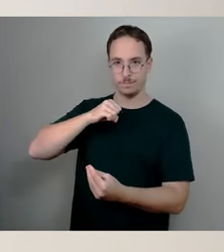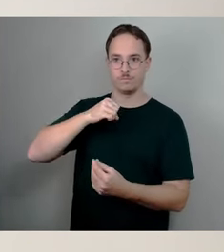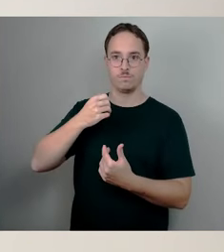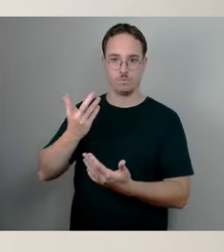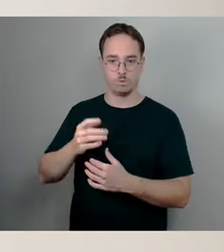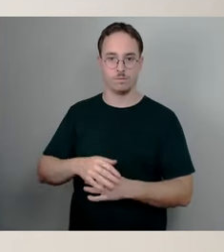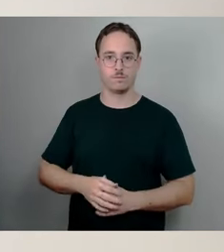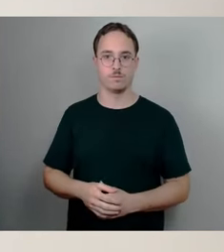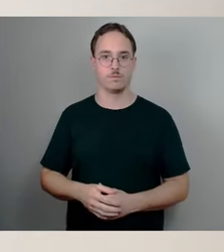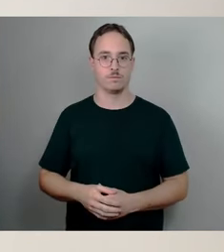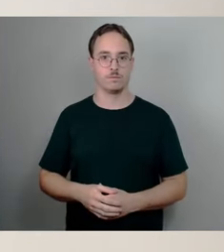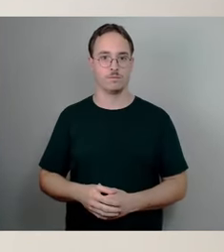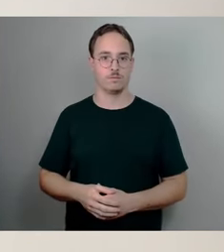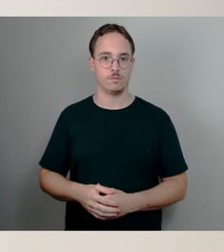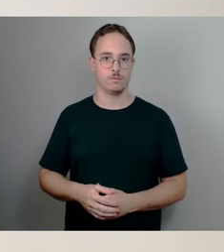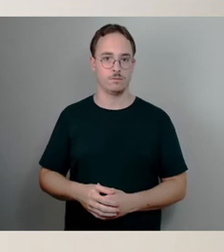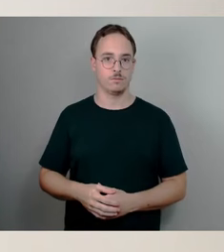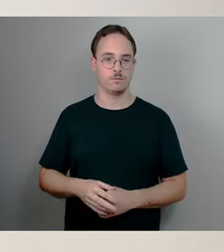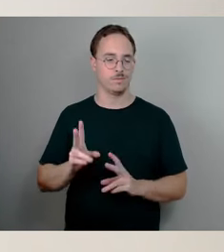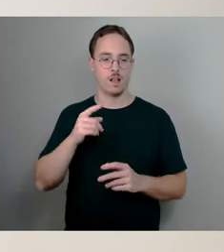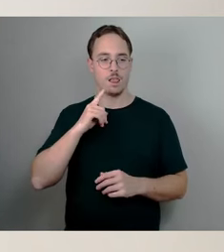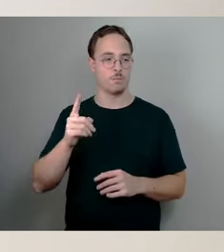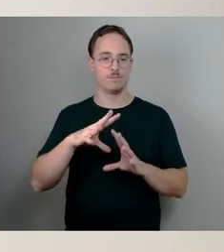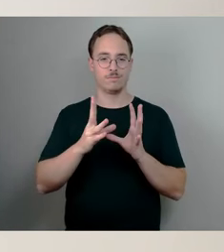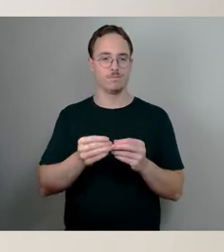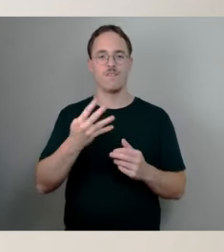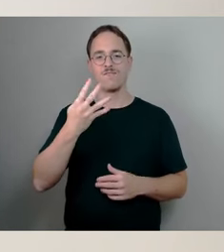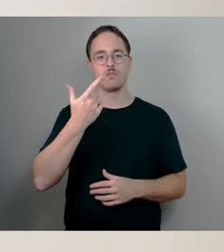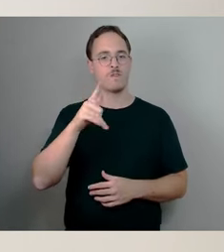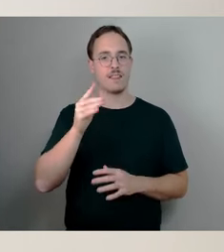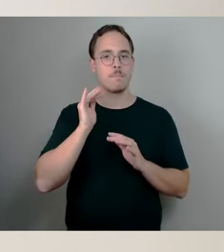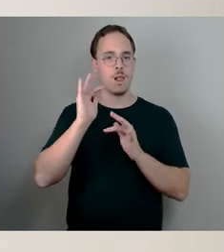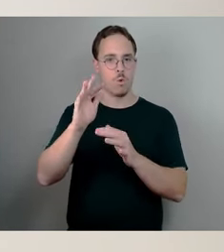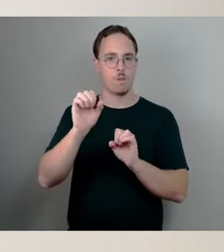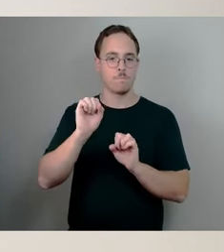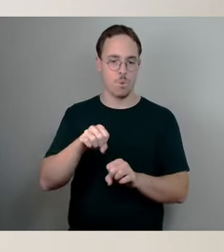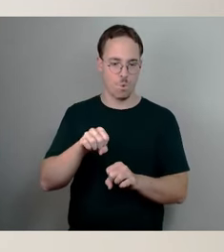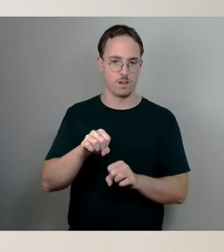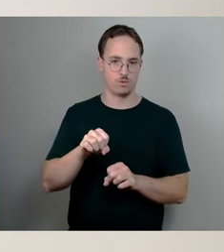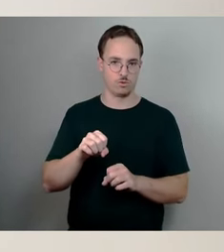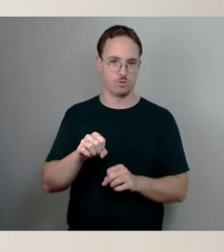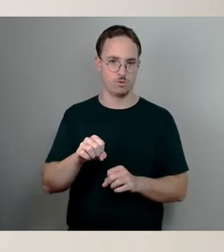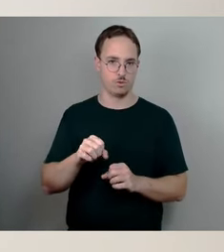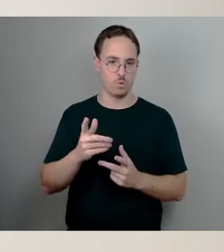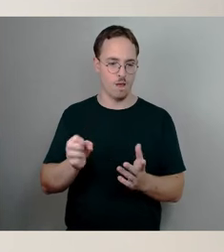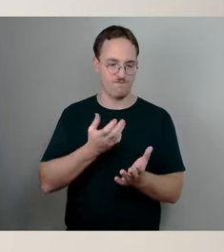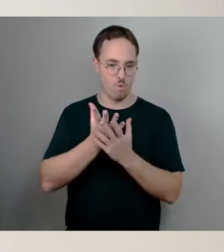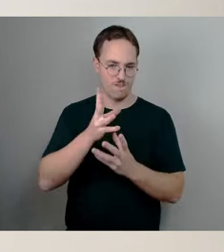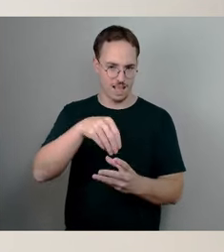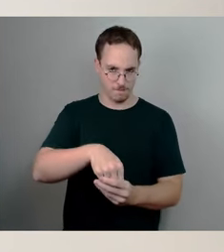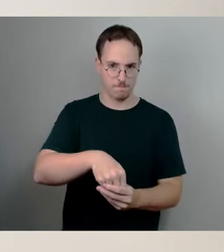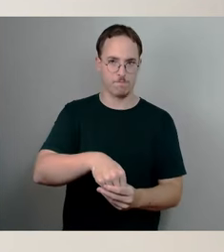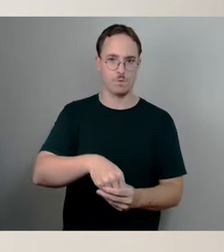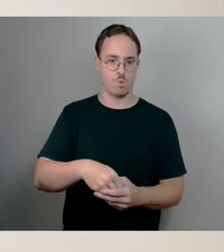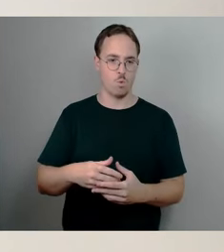Millionen, da sind wir, glaube ich, bei 24 Millionen Euro, die wir in 24 im Entwurf drin stehen haben, entsprechend gefördert